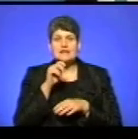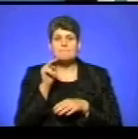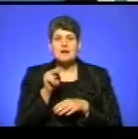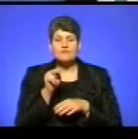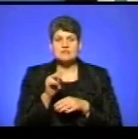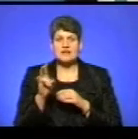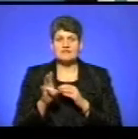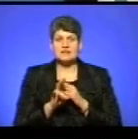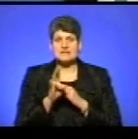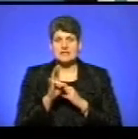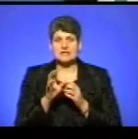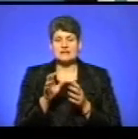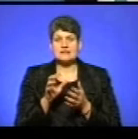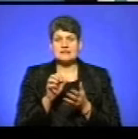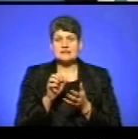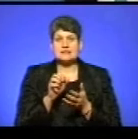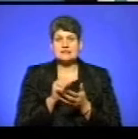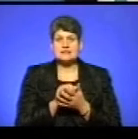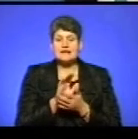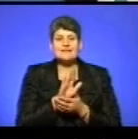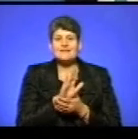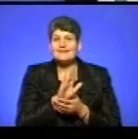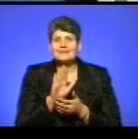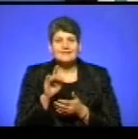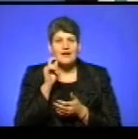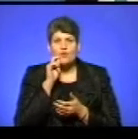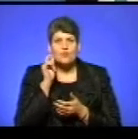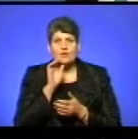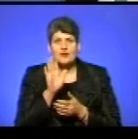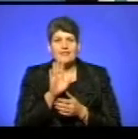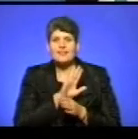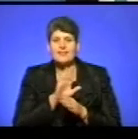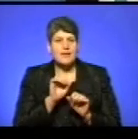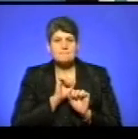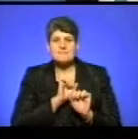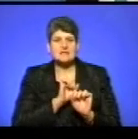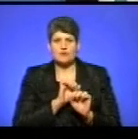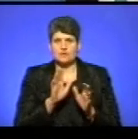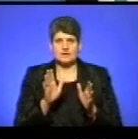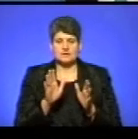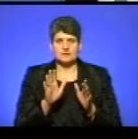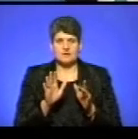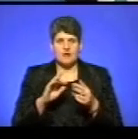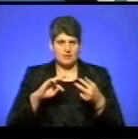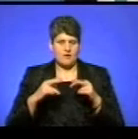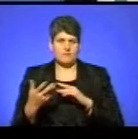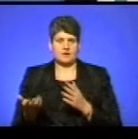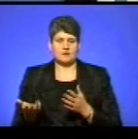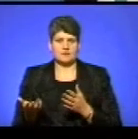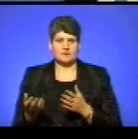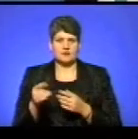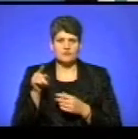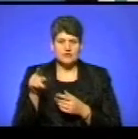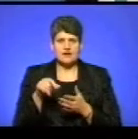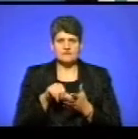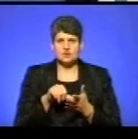церква зайняла не проукраїнську позицію, не патріотичну позицію, а швидше навпаки. І вона